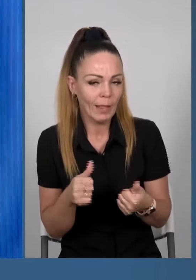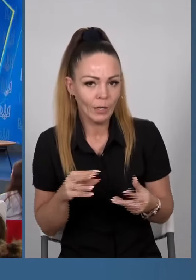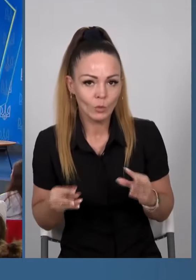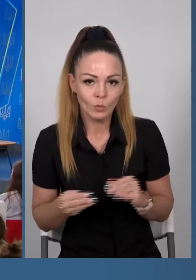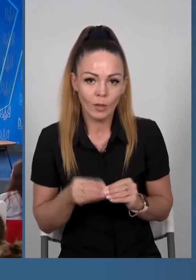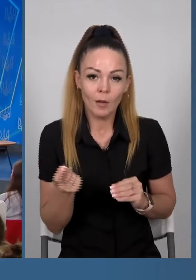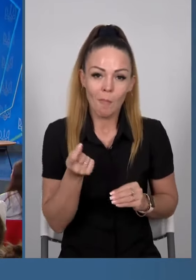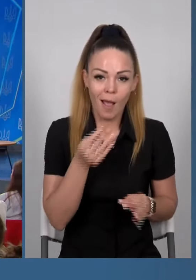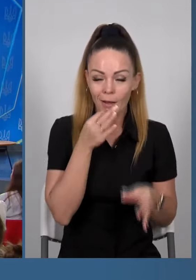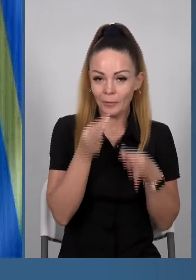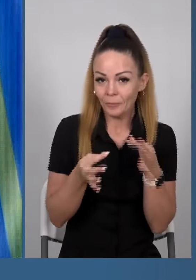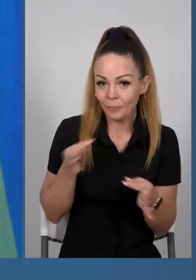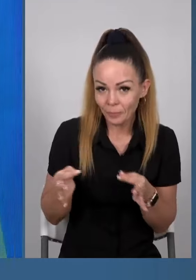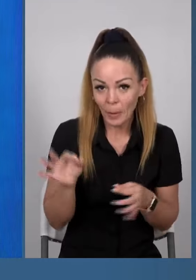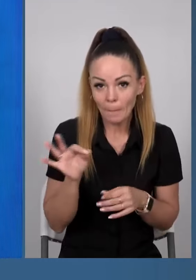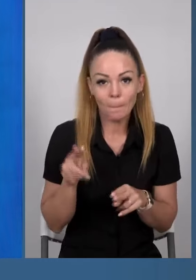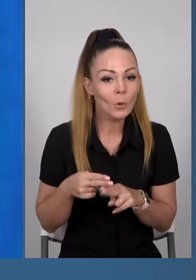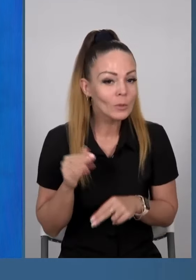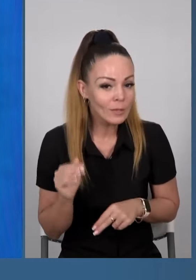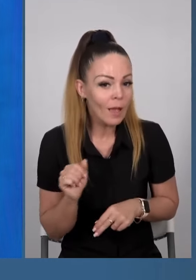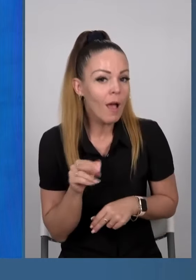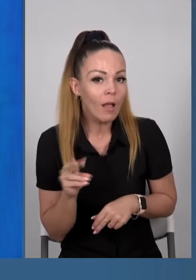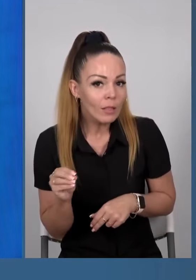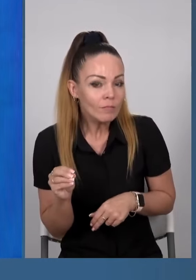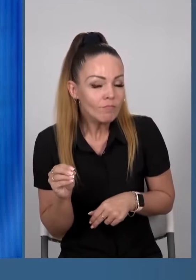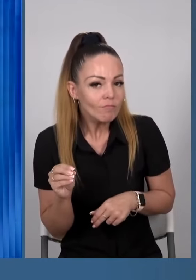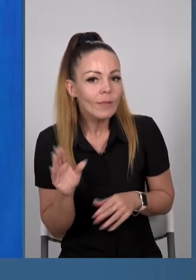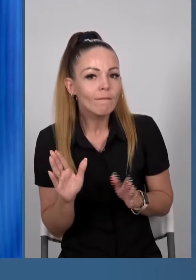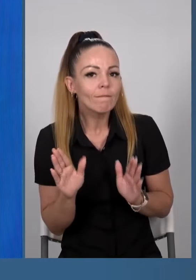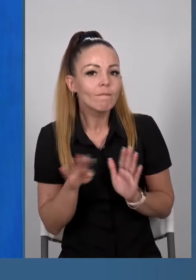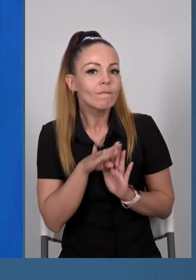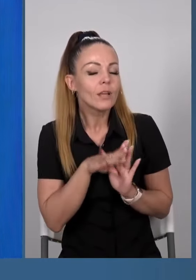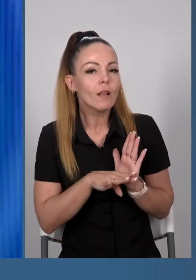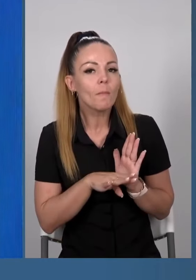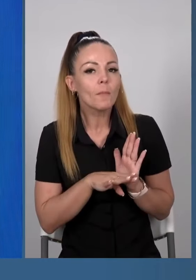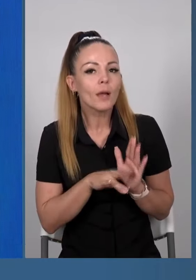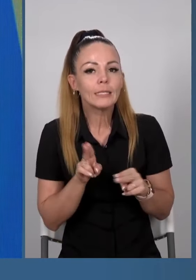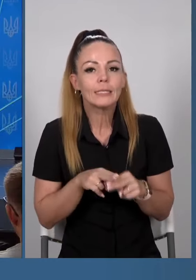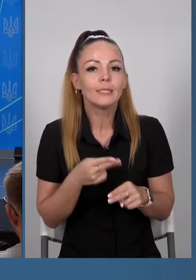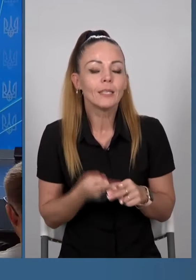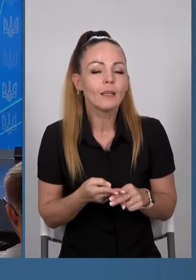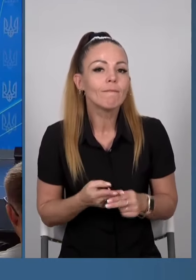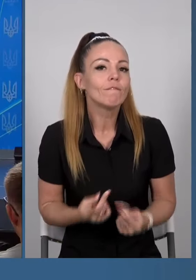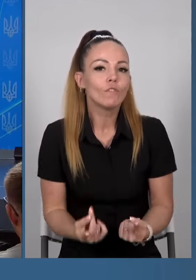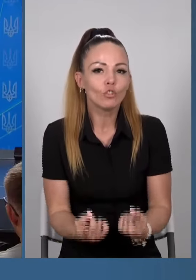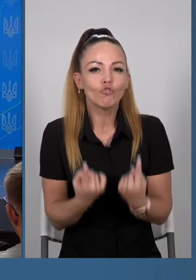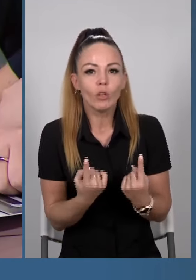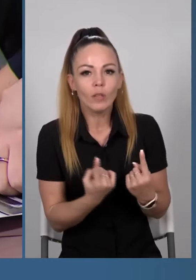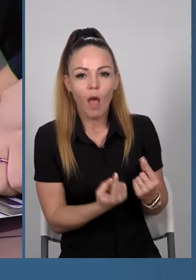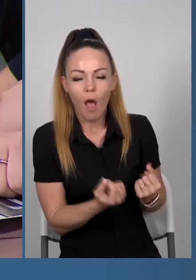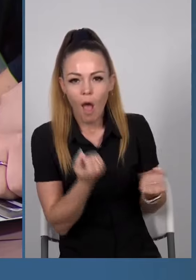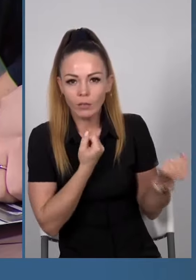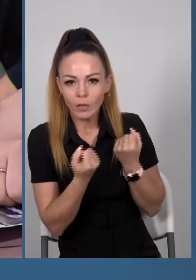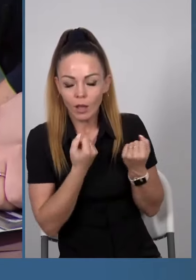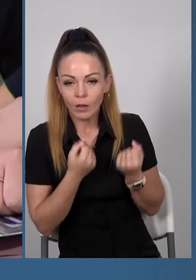говорили, але вже в рамках цієї величезної атак ракети